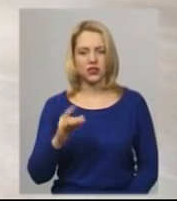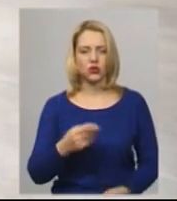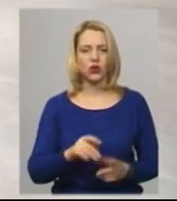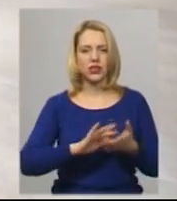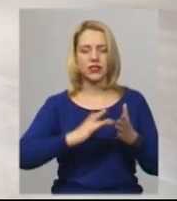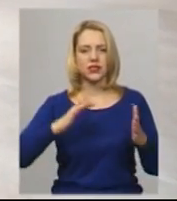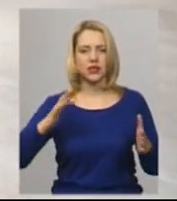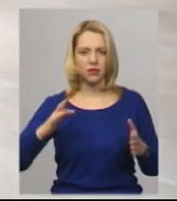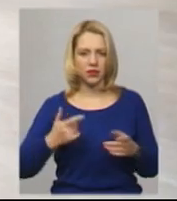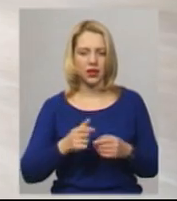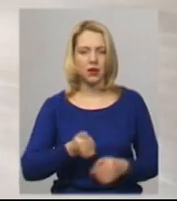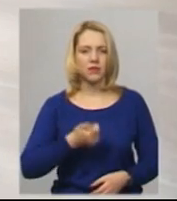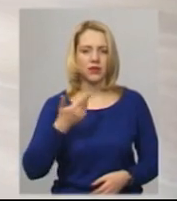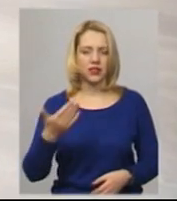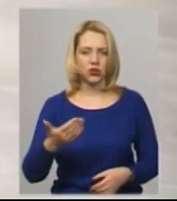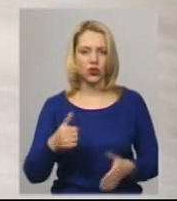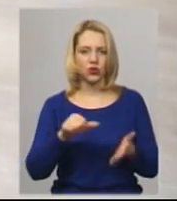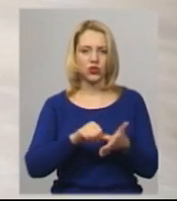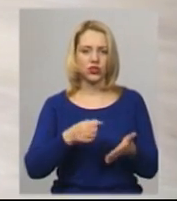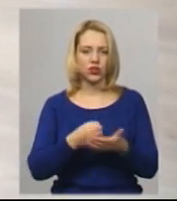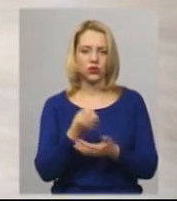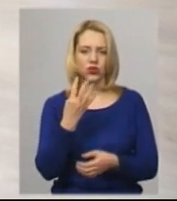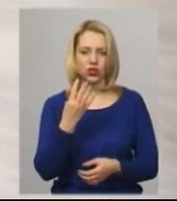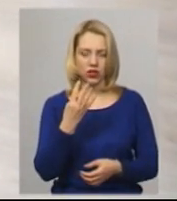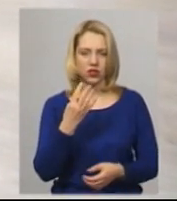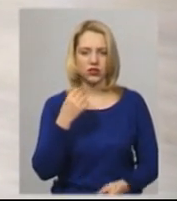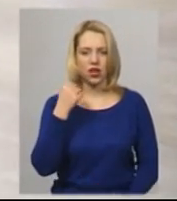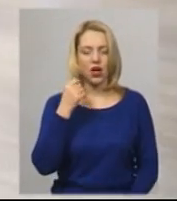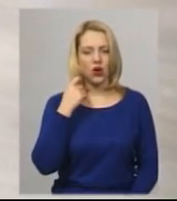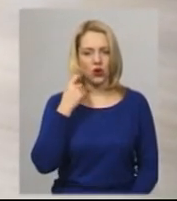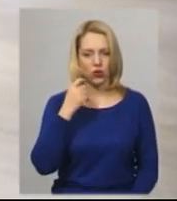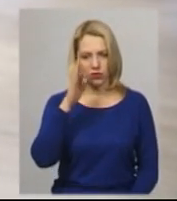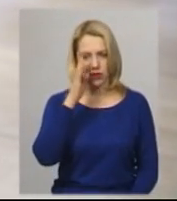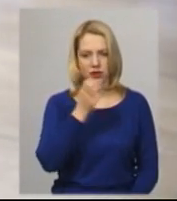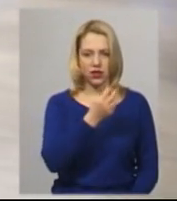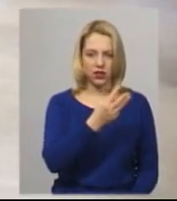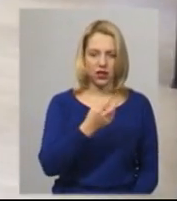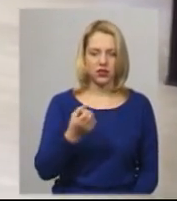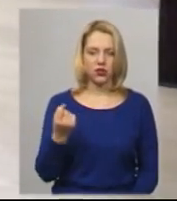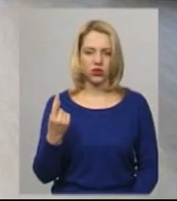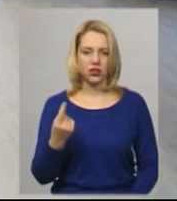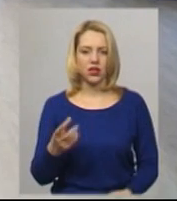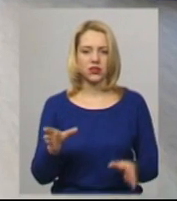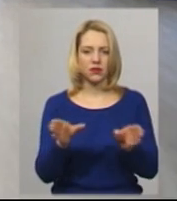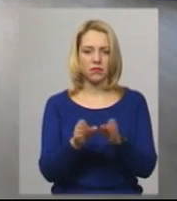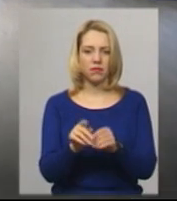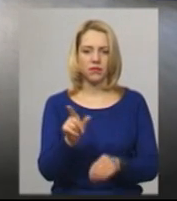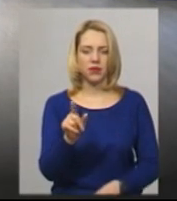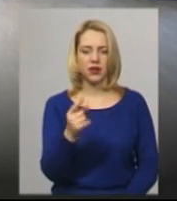категорії юніори. Учасники до 14 років. Дмитру – 13, Уляні – 11. Займаються танцями вони з малку, а в парі танцюють рік.